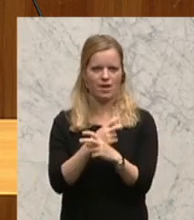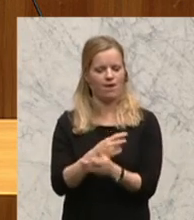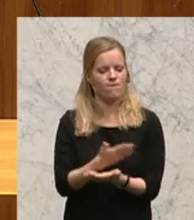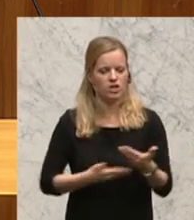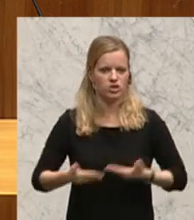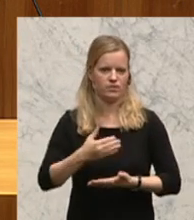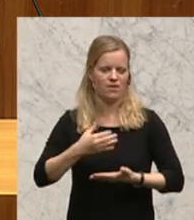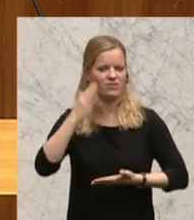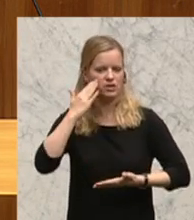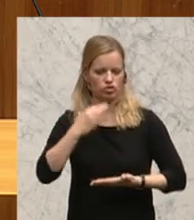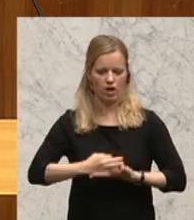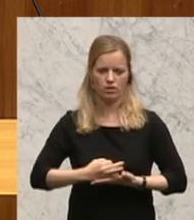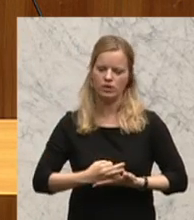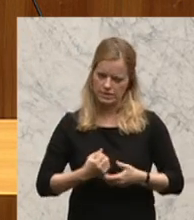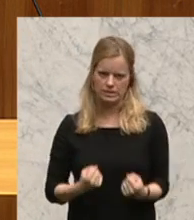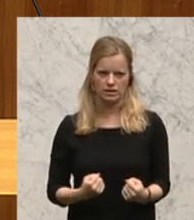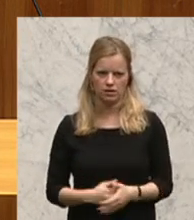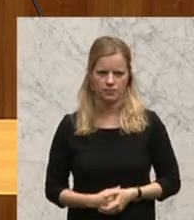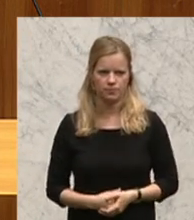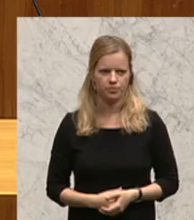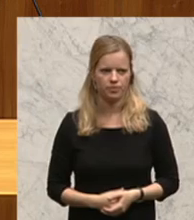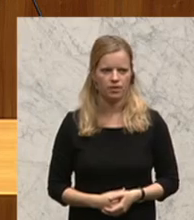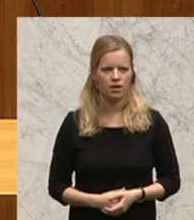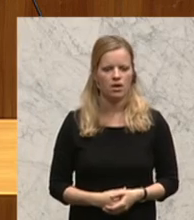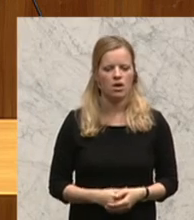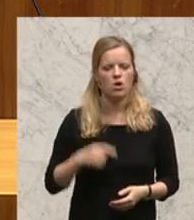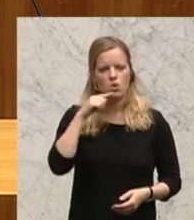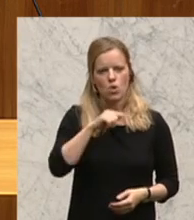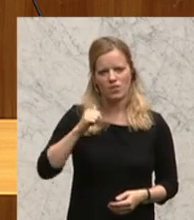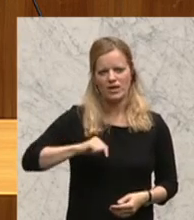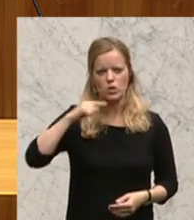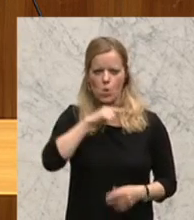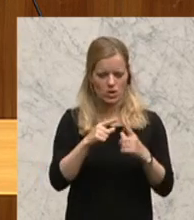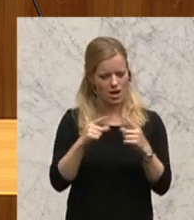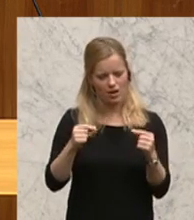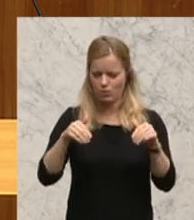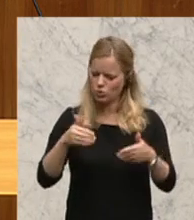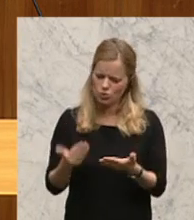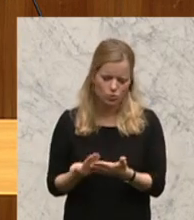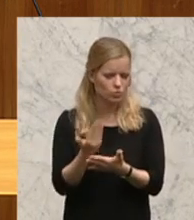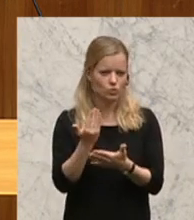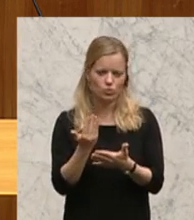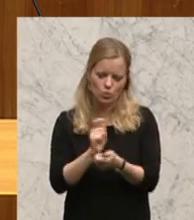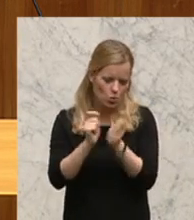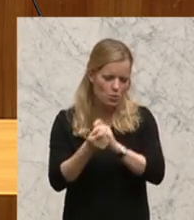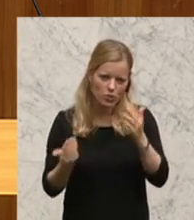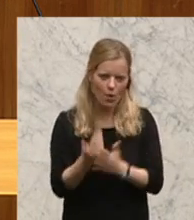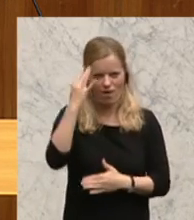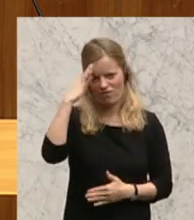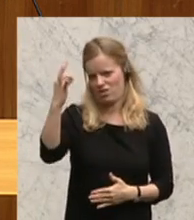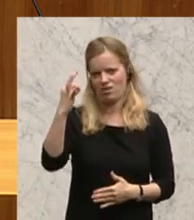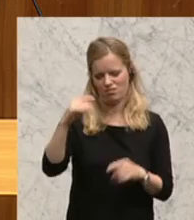Gerade die Rot-Weiß-Rot-Karte müssen wir nochmal völlig neu erfinden, Herr Minister. Die war ein Rohrkrepierer in dieser Ausgestaltung,